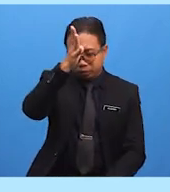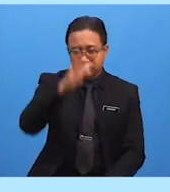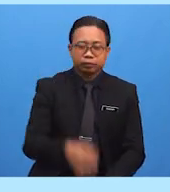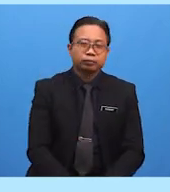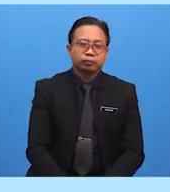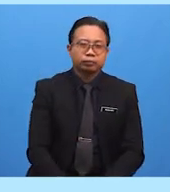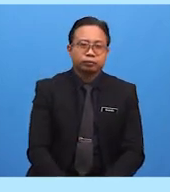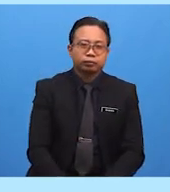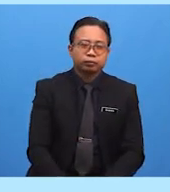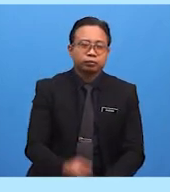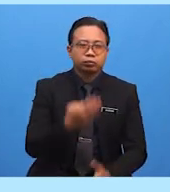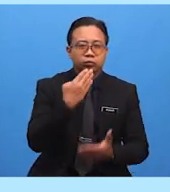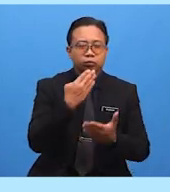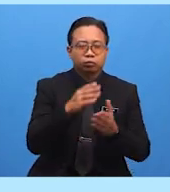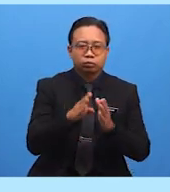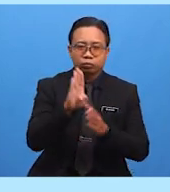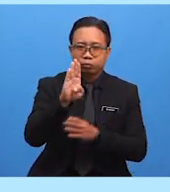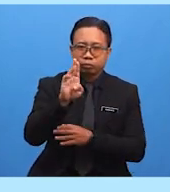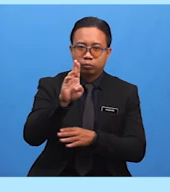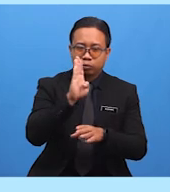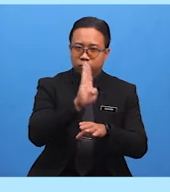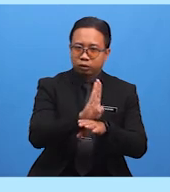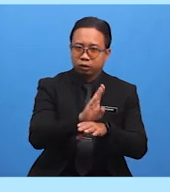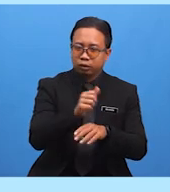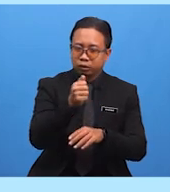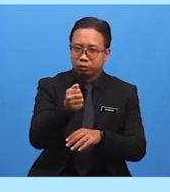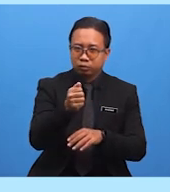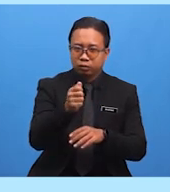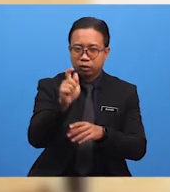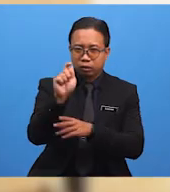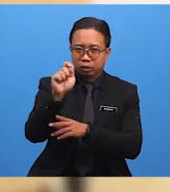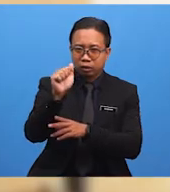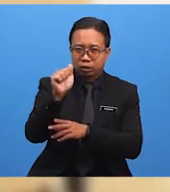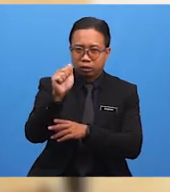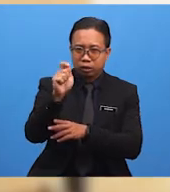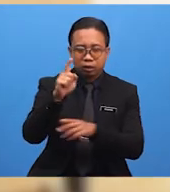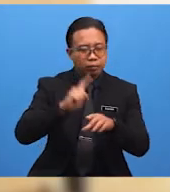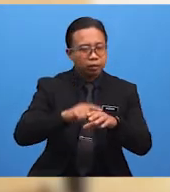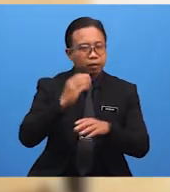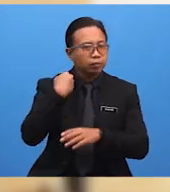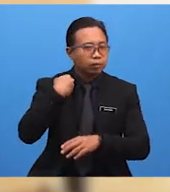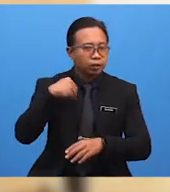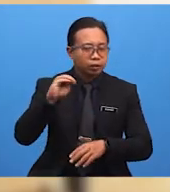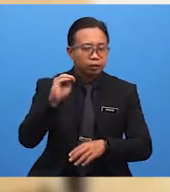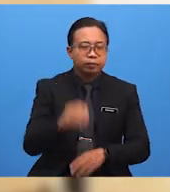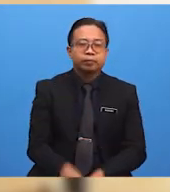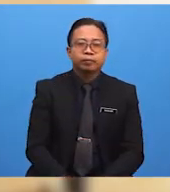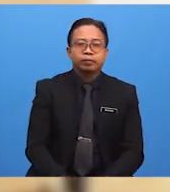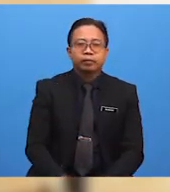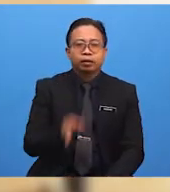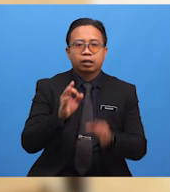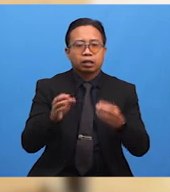Membuktikan Ketaatan Kepada mereka Jika Berlaku Sebarang